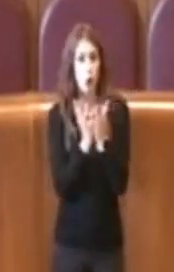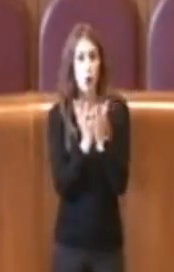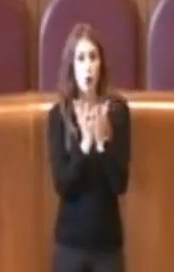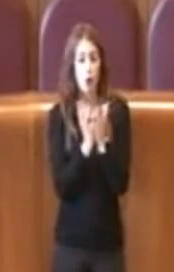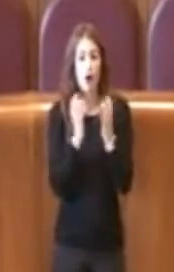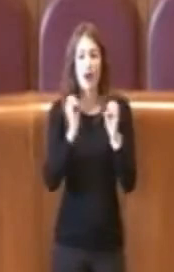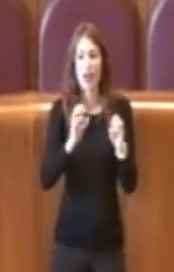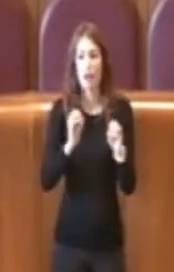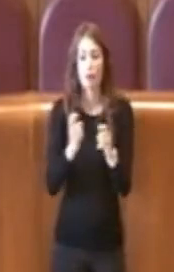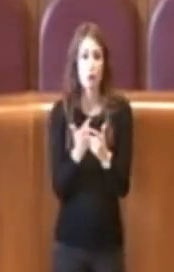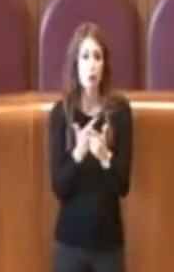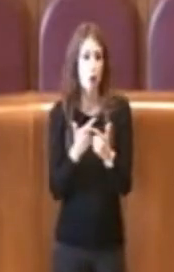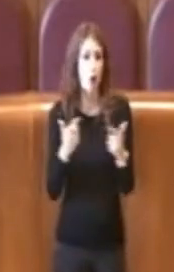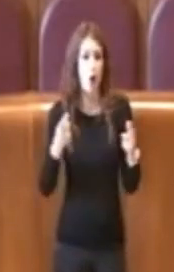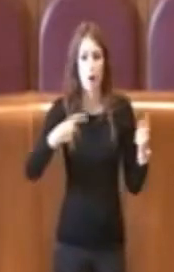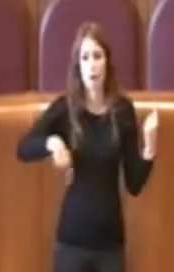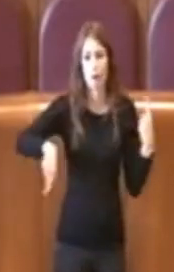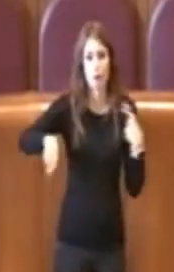poi dobbiamo